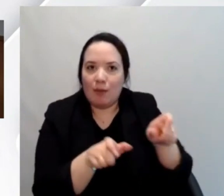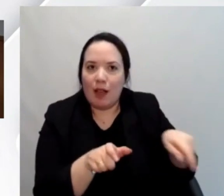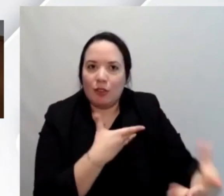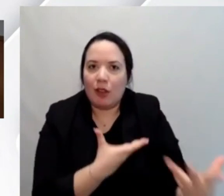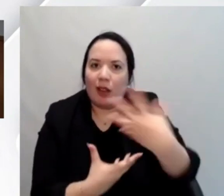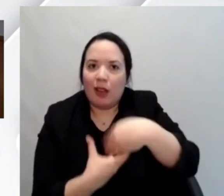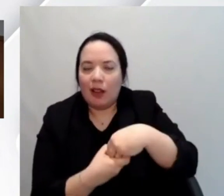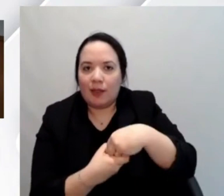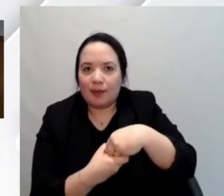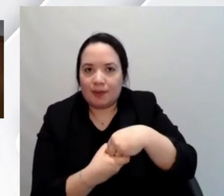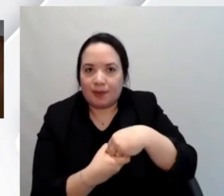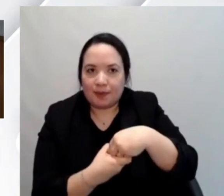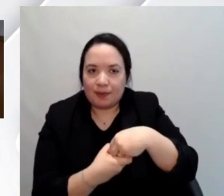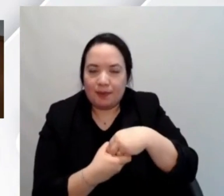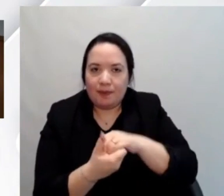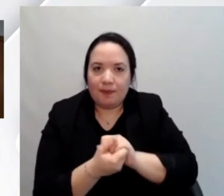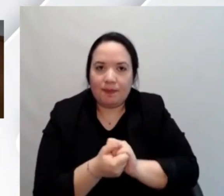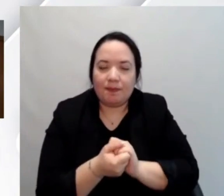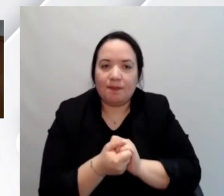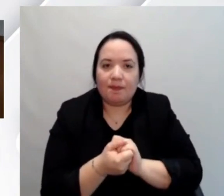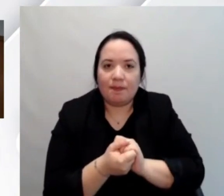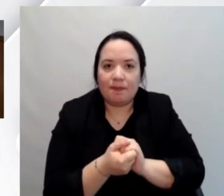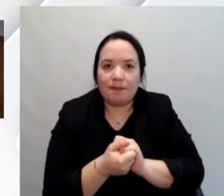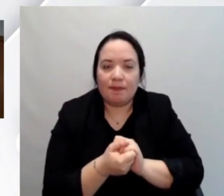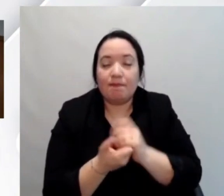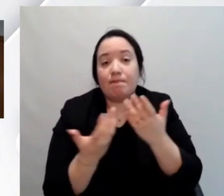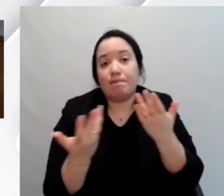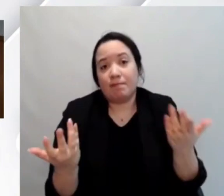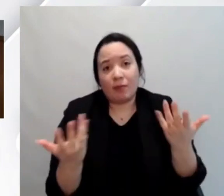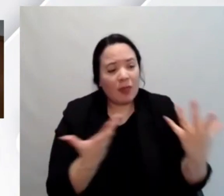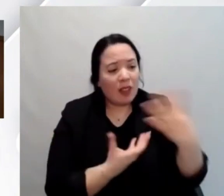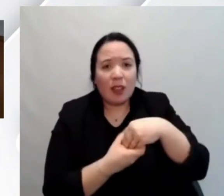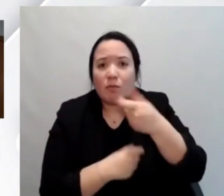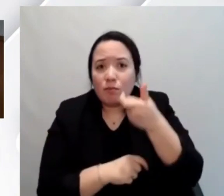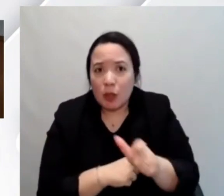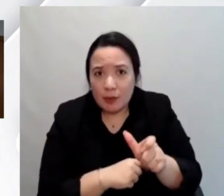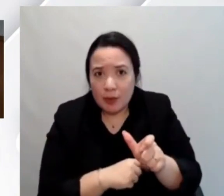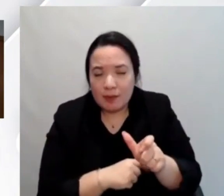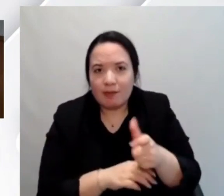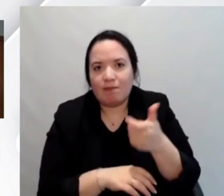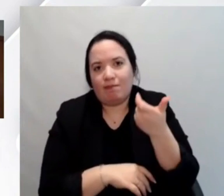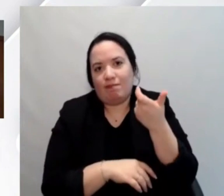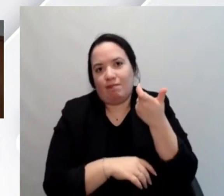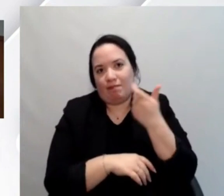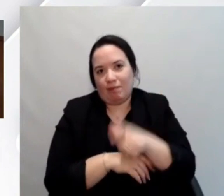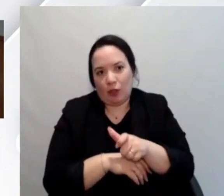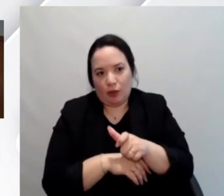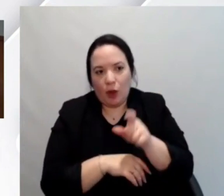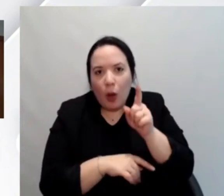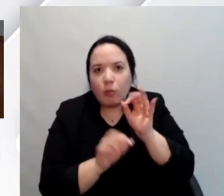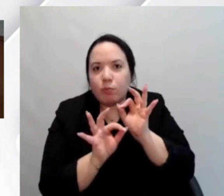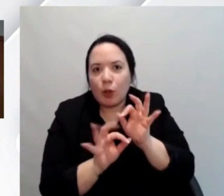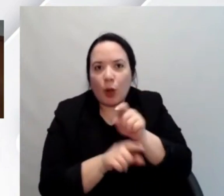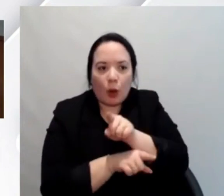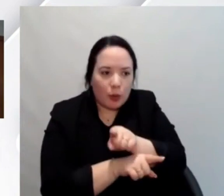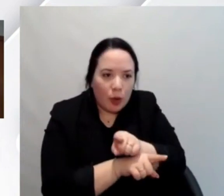piattaforma informatica e anche perché in secondo luogo poi sono come dire gli utenti stessi che